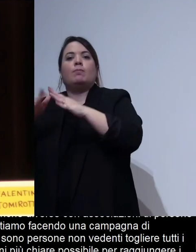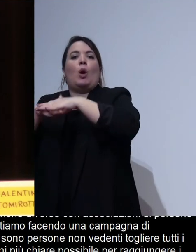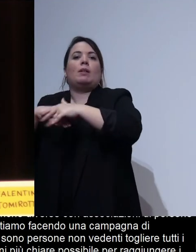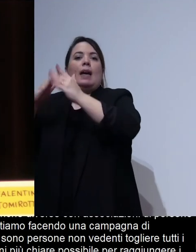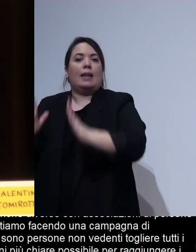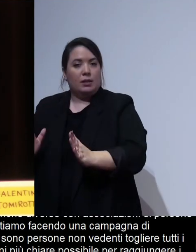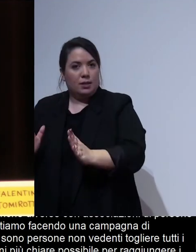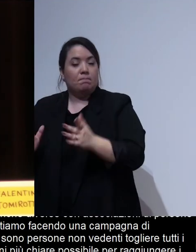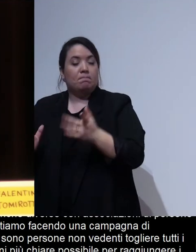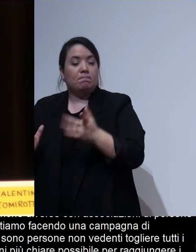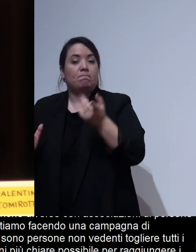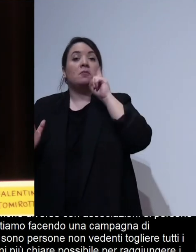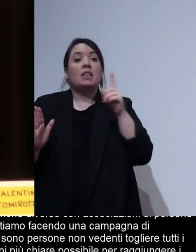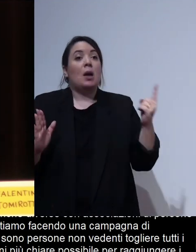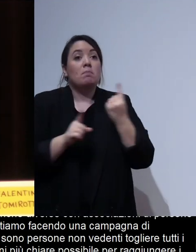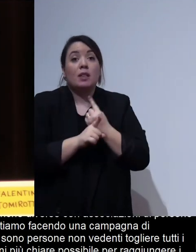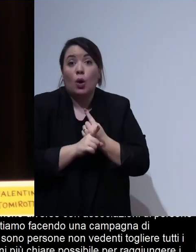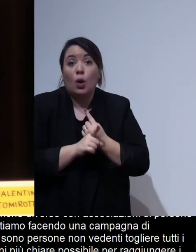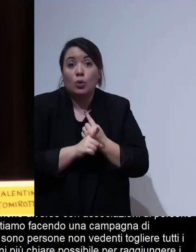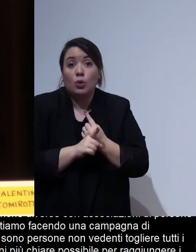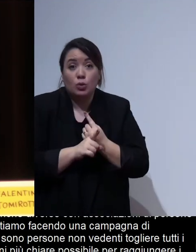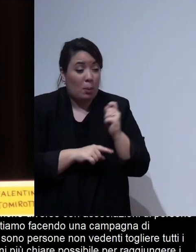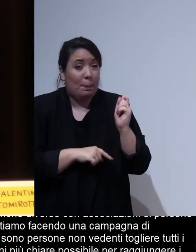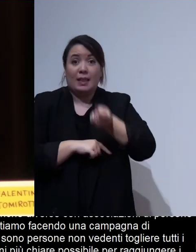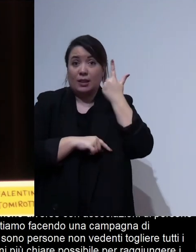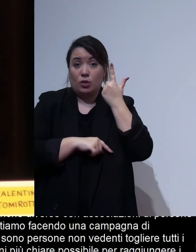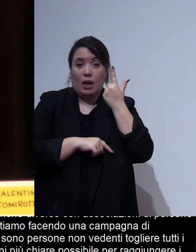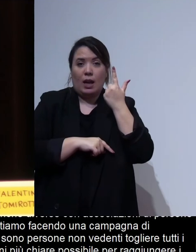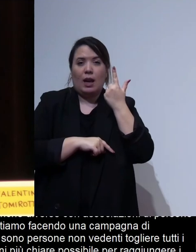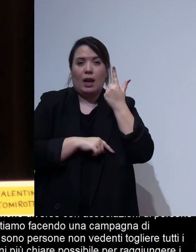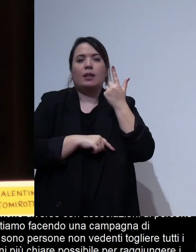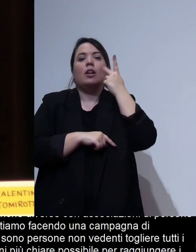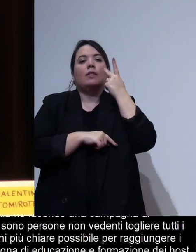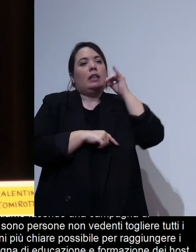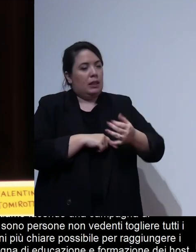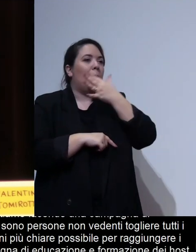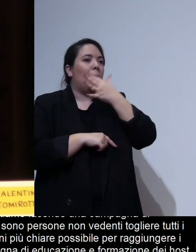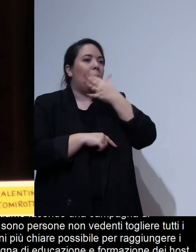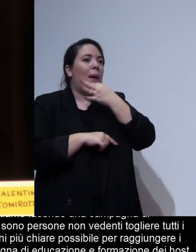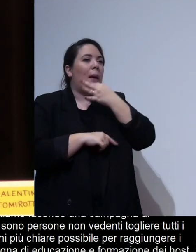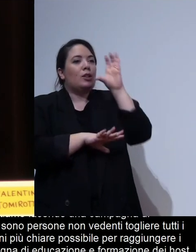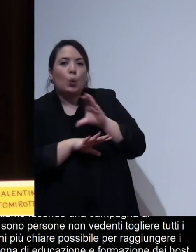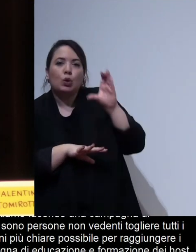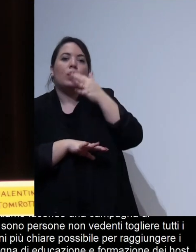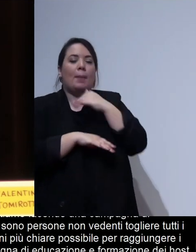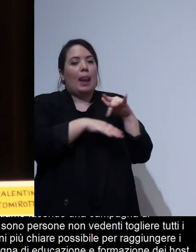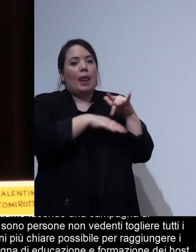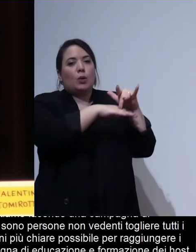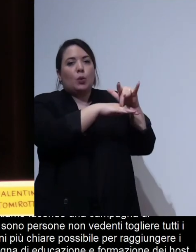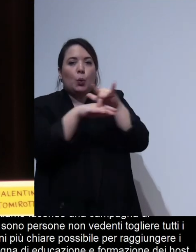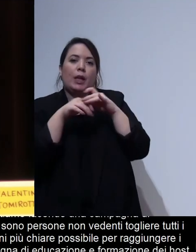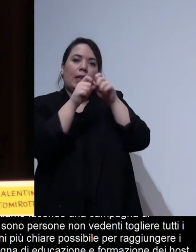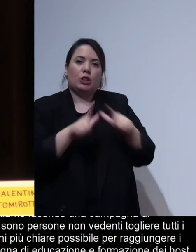se ci sono necessità in particolare oltre ad andare a vedere se ci sono delle belle escursioni delle belle esperienze di guida della città da fare sul